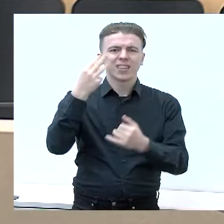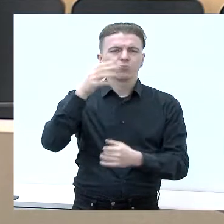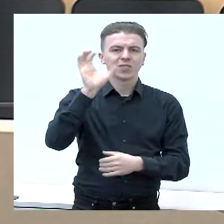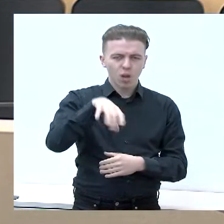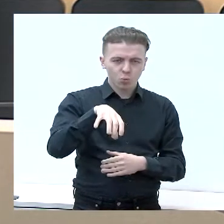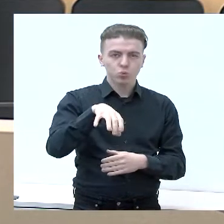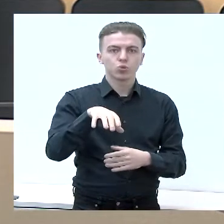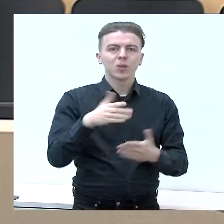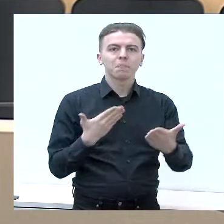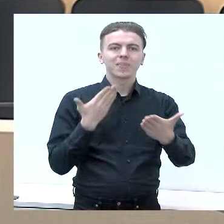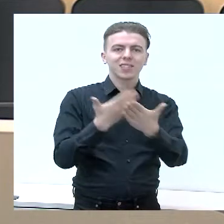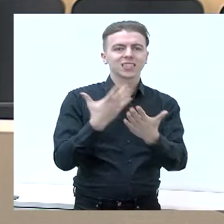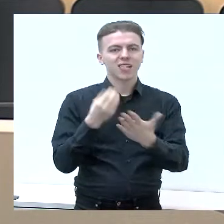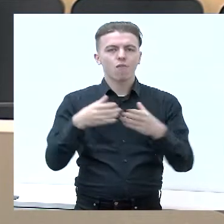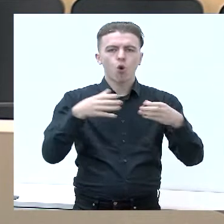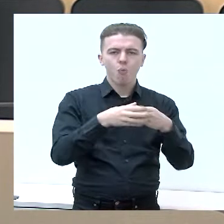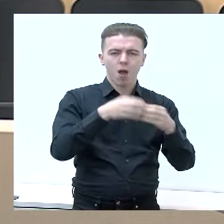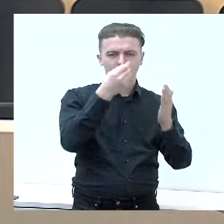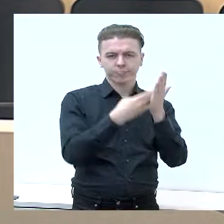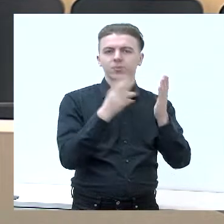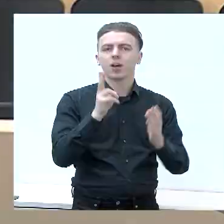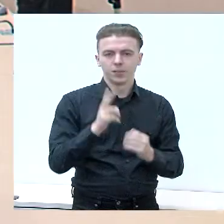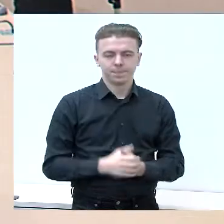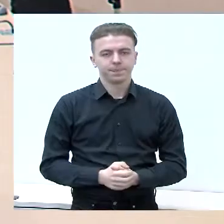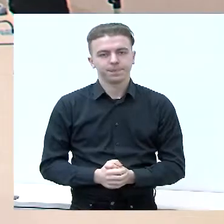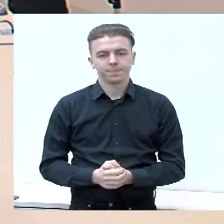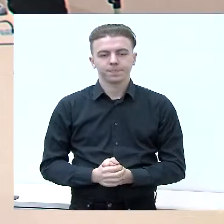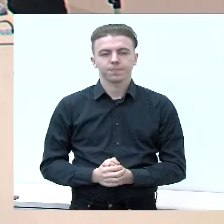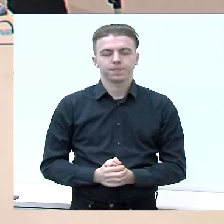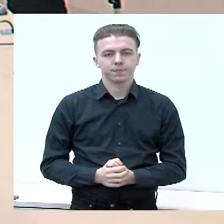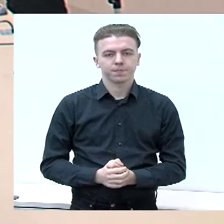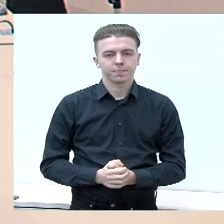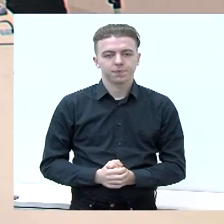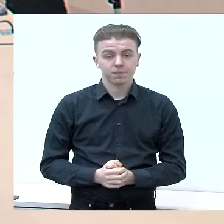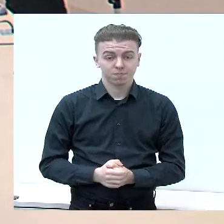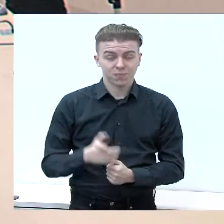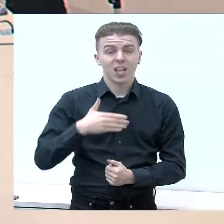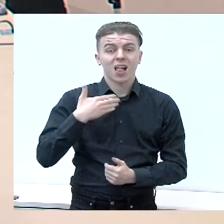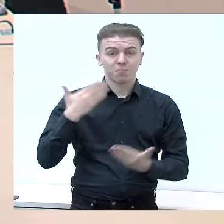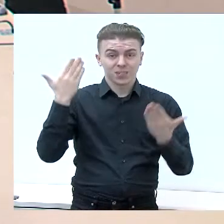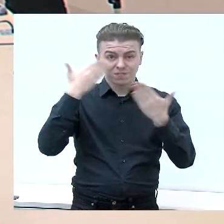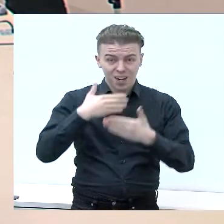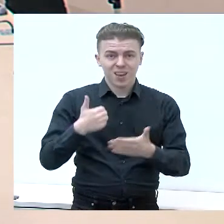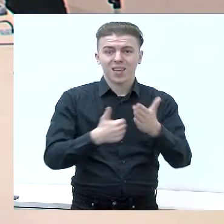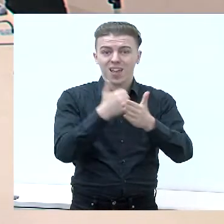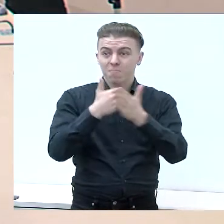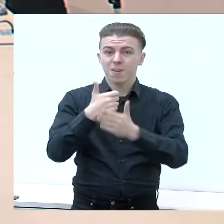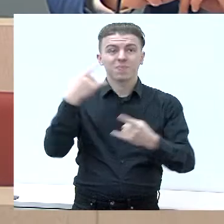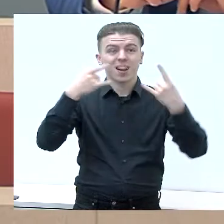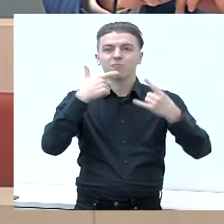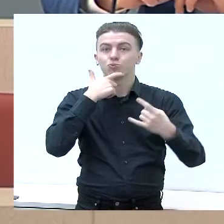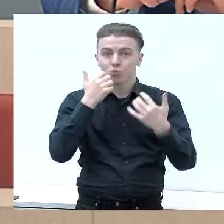pristatyti savo komandą. Prašym, dar. Labas vakaras, gerbimi televizijos žiūrovai.